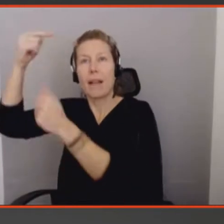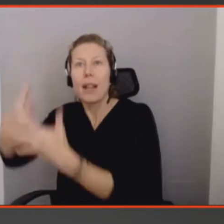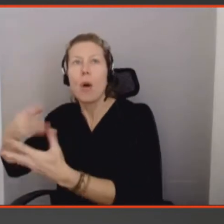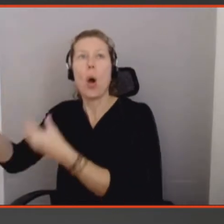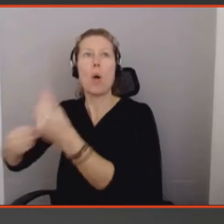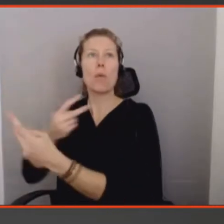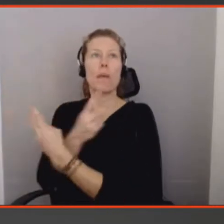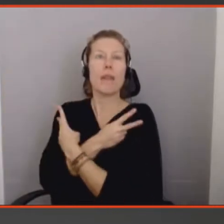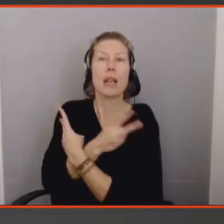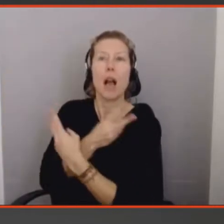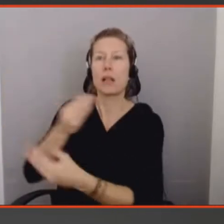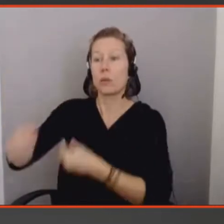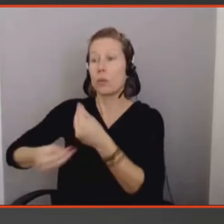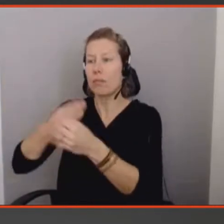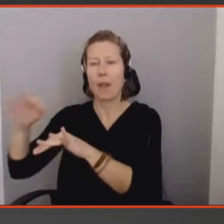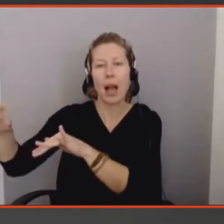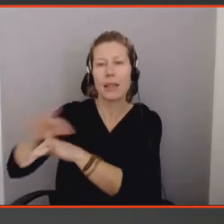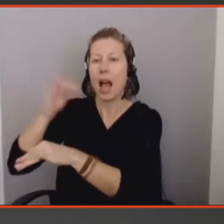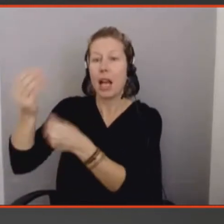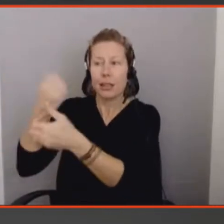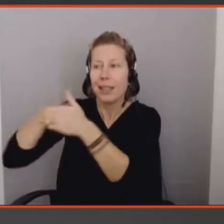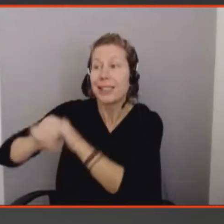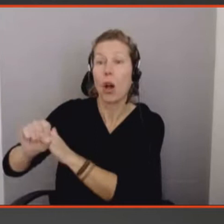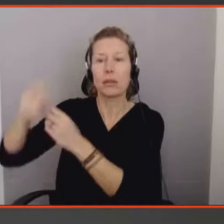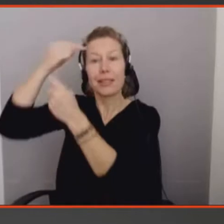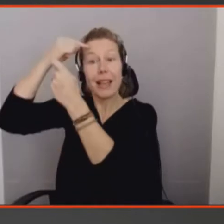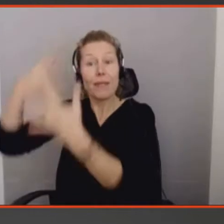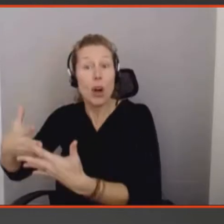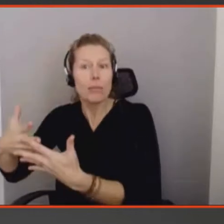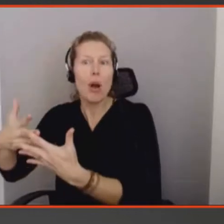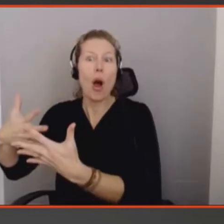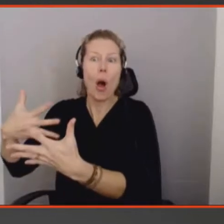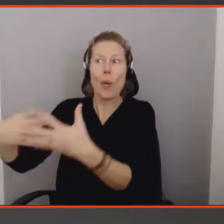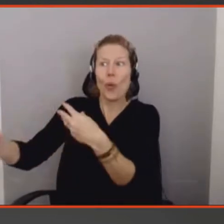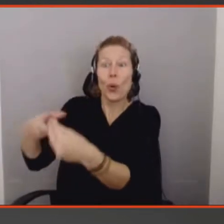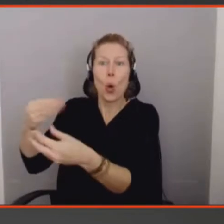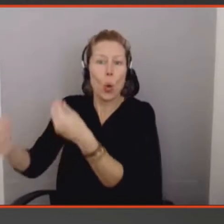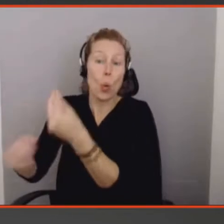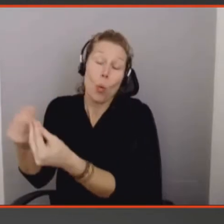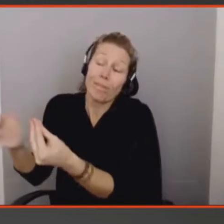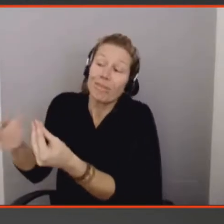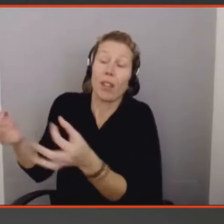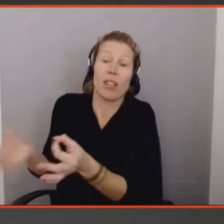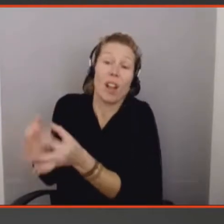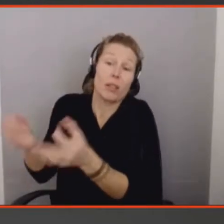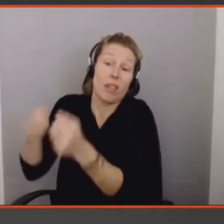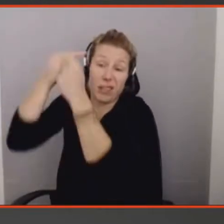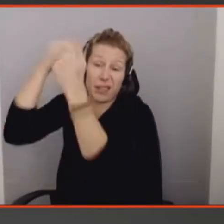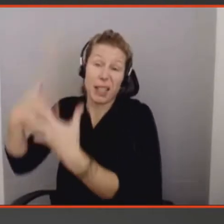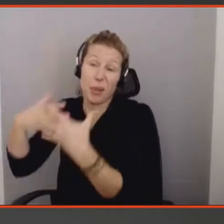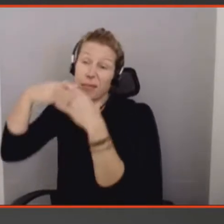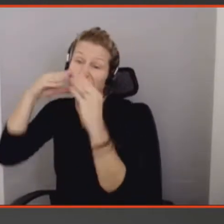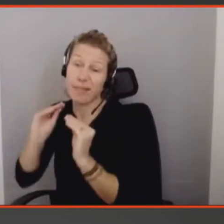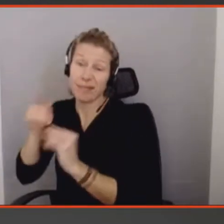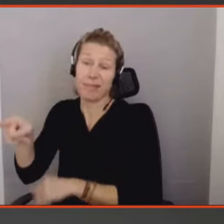qui nous rappellent un mariage, une naissance, un événement heureux, parfois un événement tragique. Et ceux-là, sont donc liés à quelque chose qui est externe à l'objet,